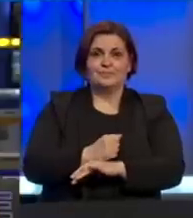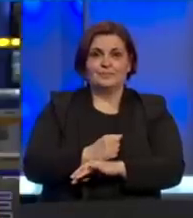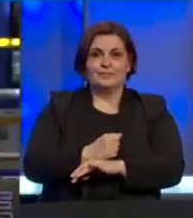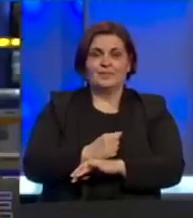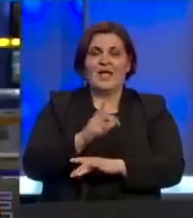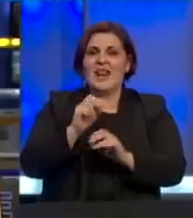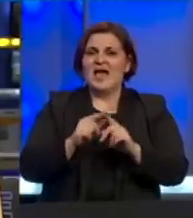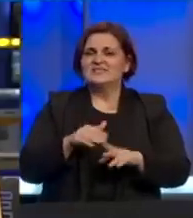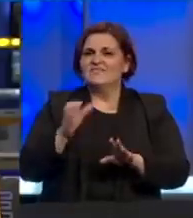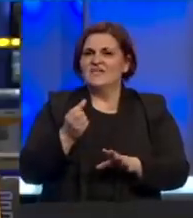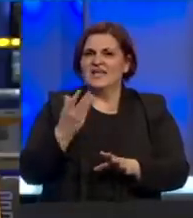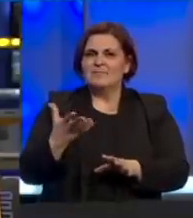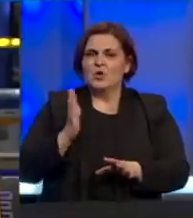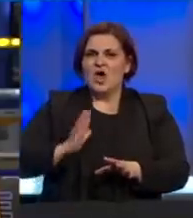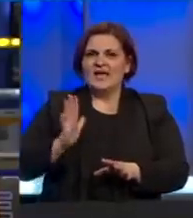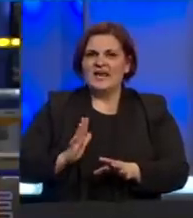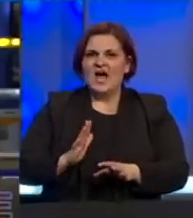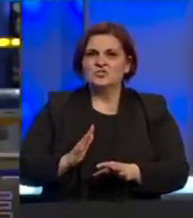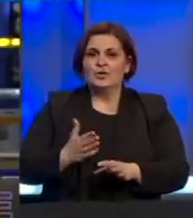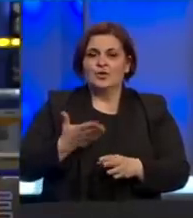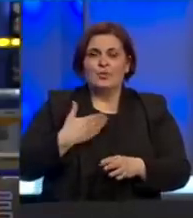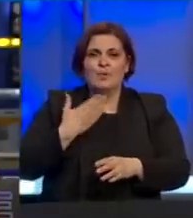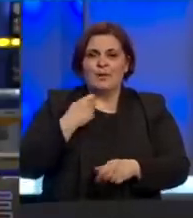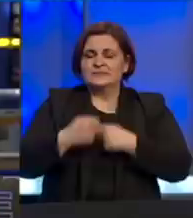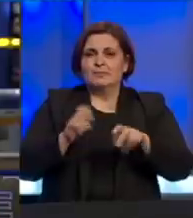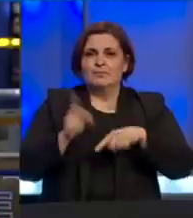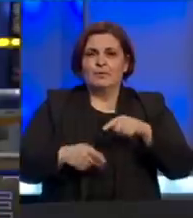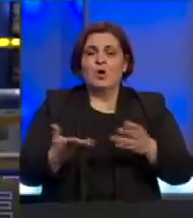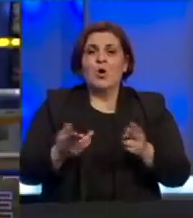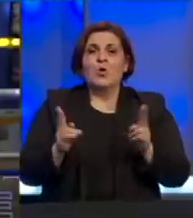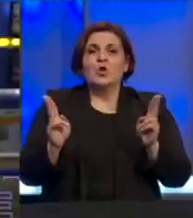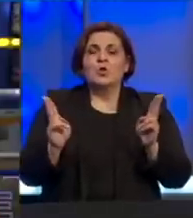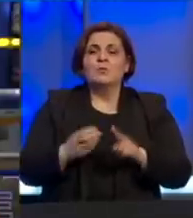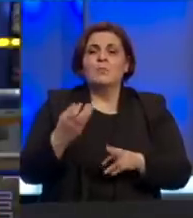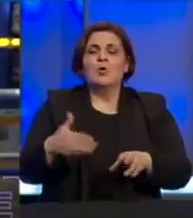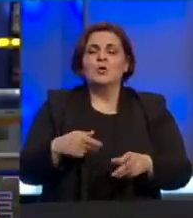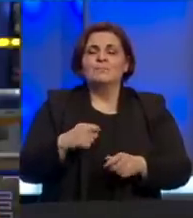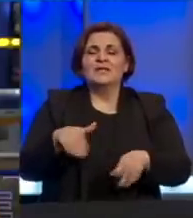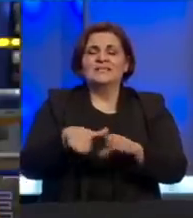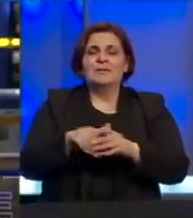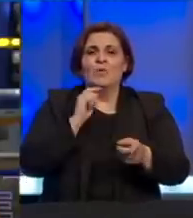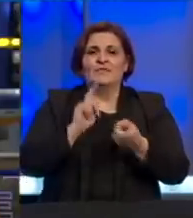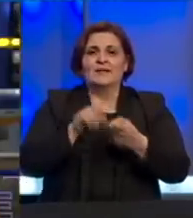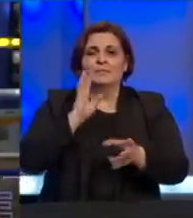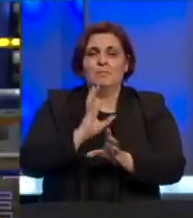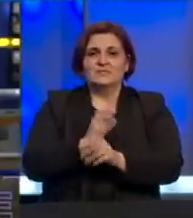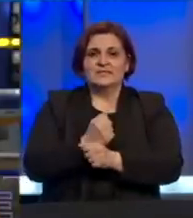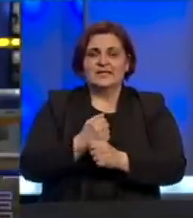Larisa, veliki broj građana je ostao bez posla. Zakoliko je smanjen broj uposlenih u Federaciji Bosne i Hercegovine?